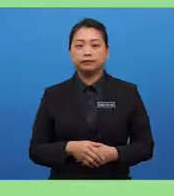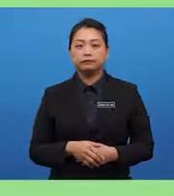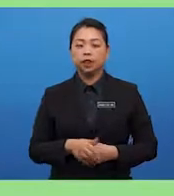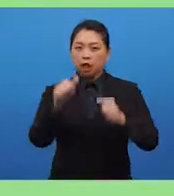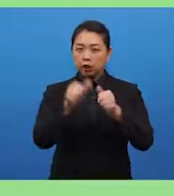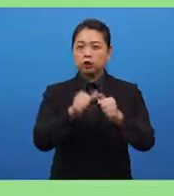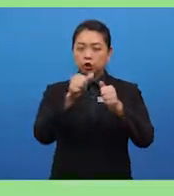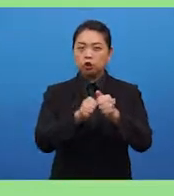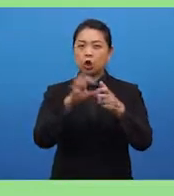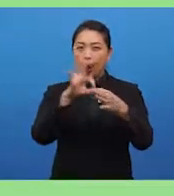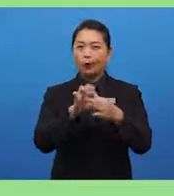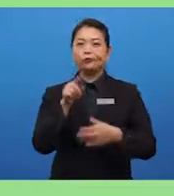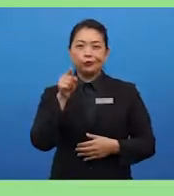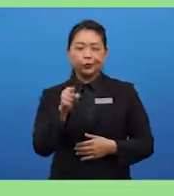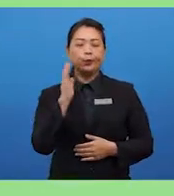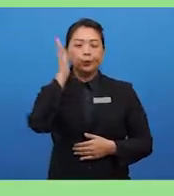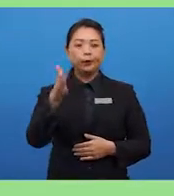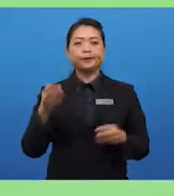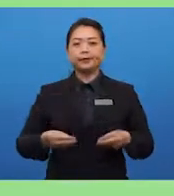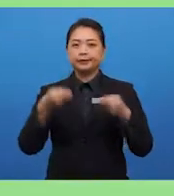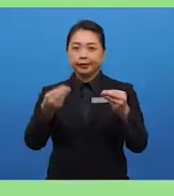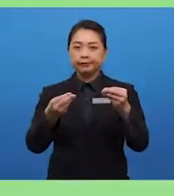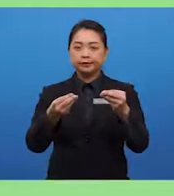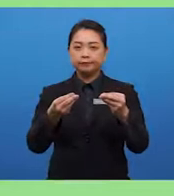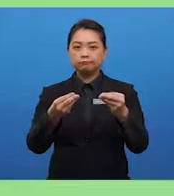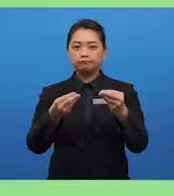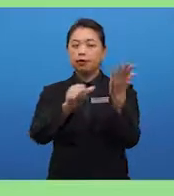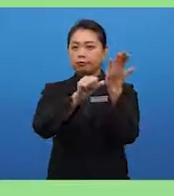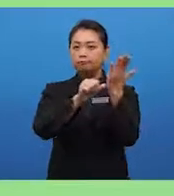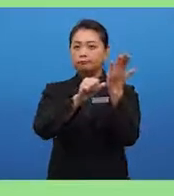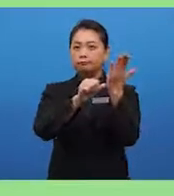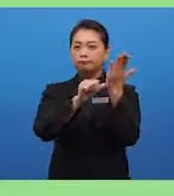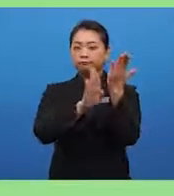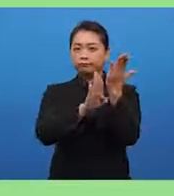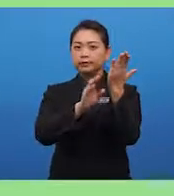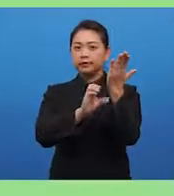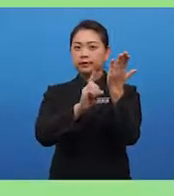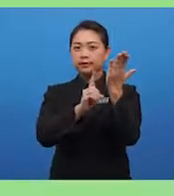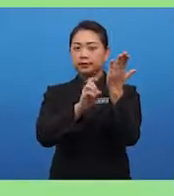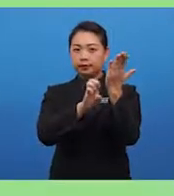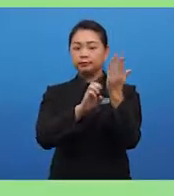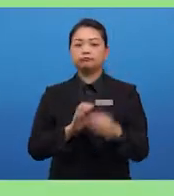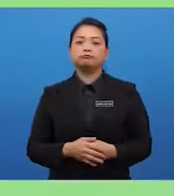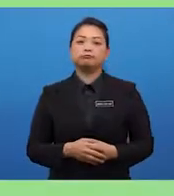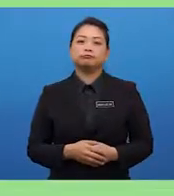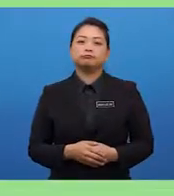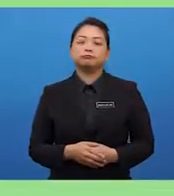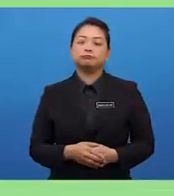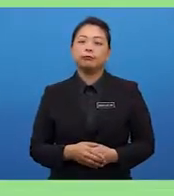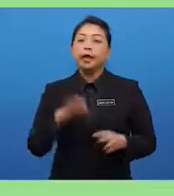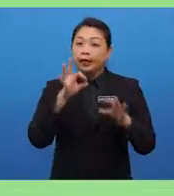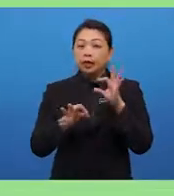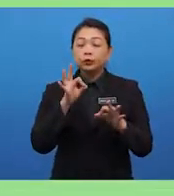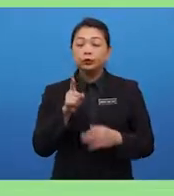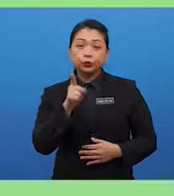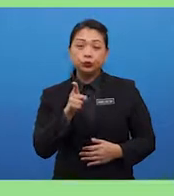of you will be given an alphabet. A, B, C, or D. So, if you